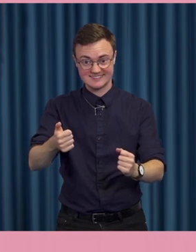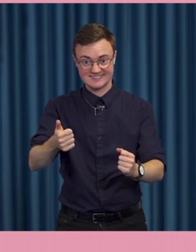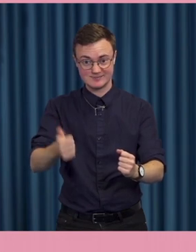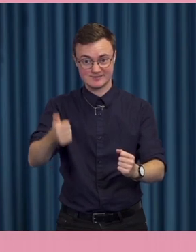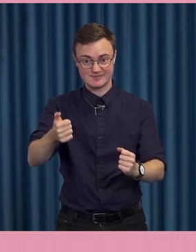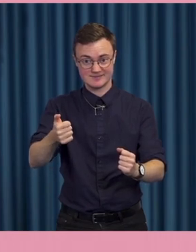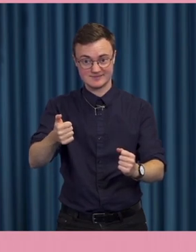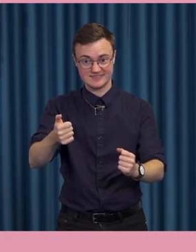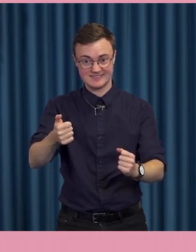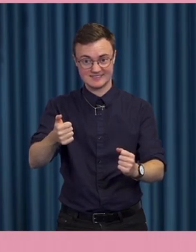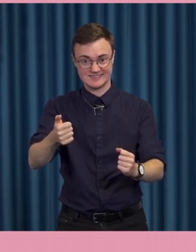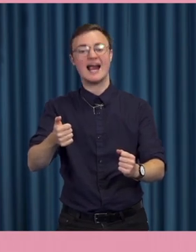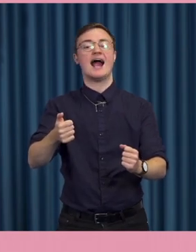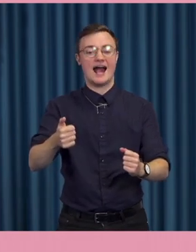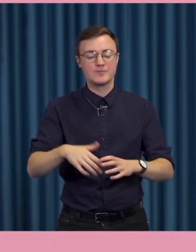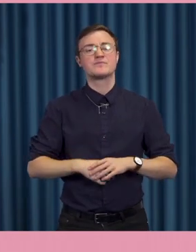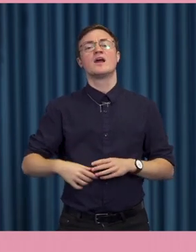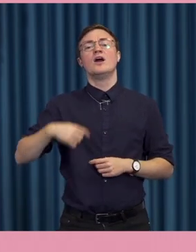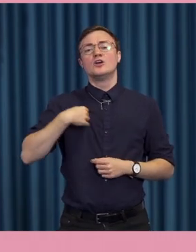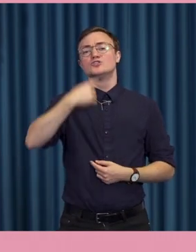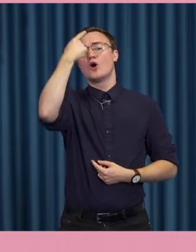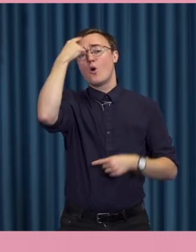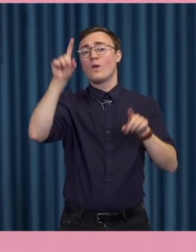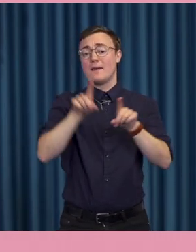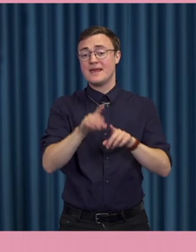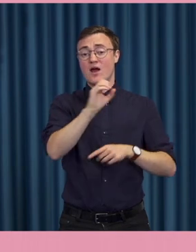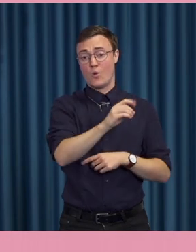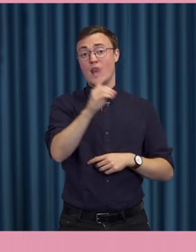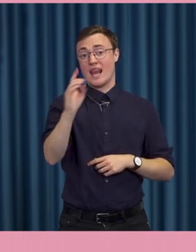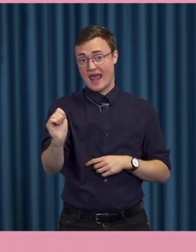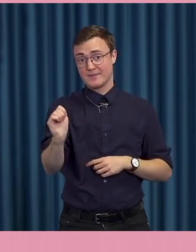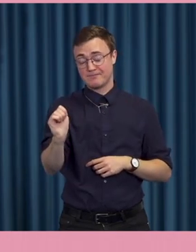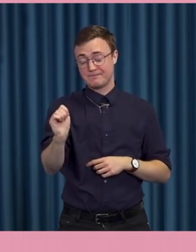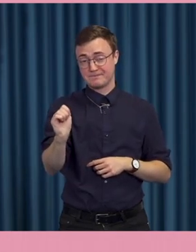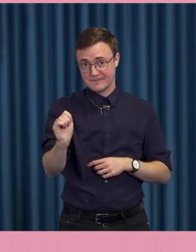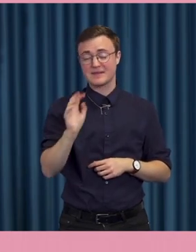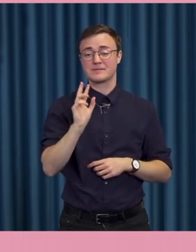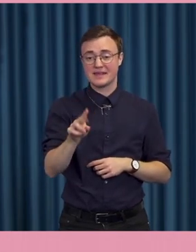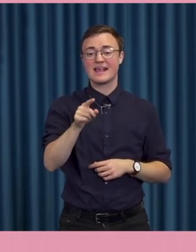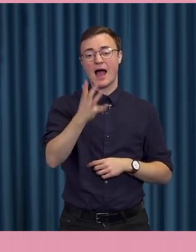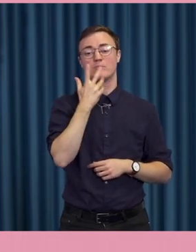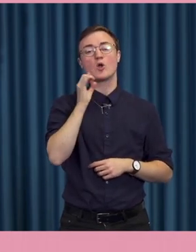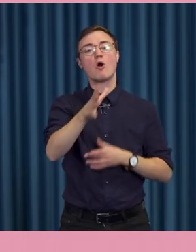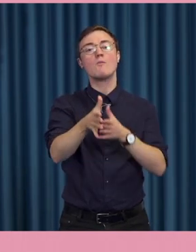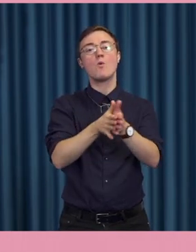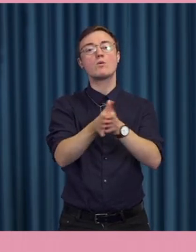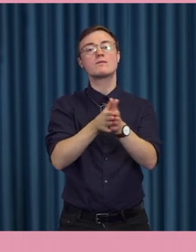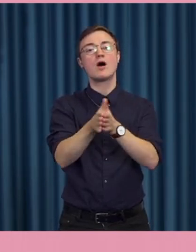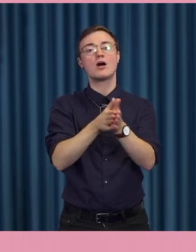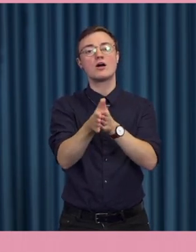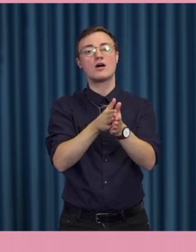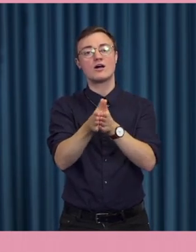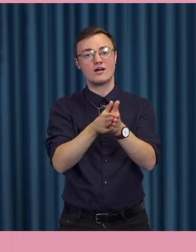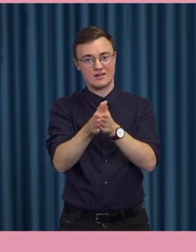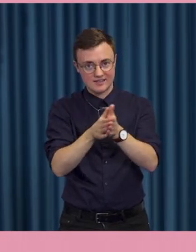För vi börjar någonstans här. Jag håller med Olle Westberg som var föregående talare om den här utmaningarna som vi står för. Och